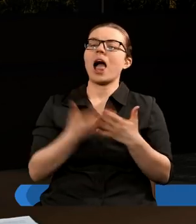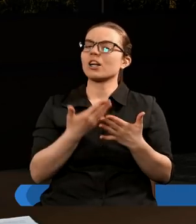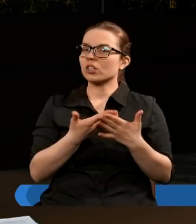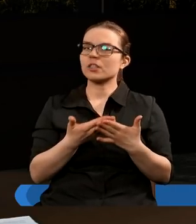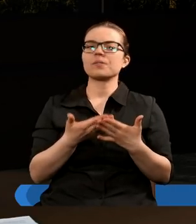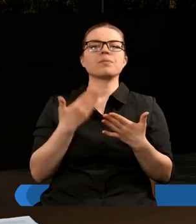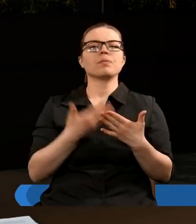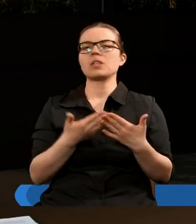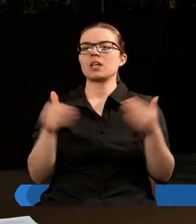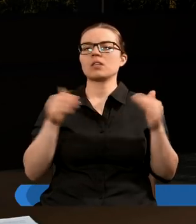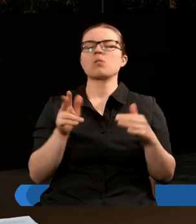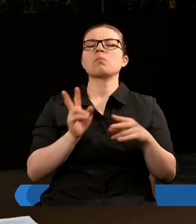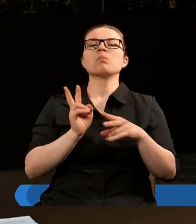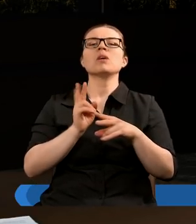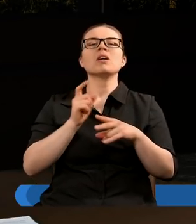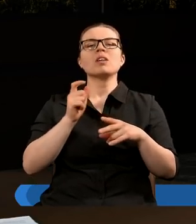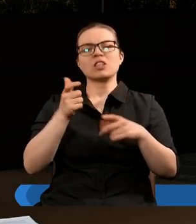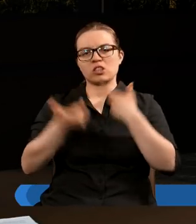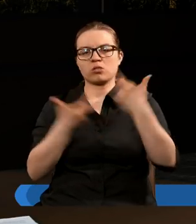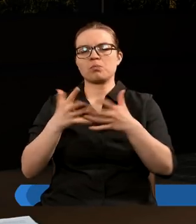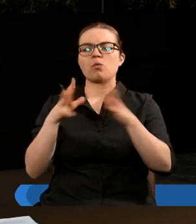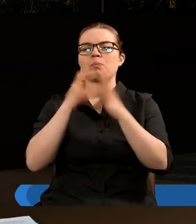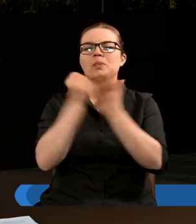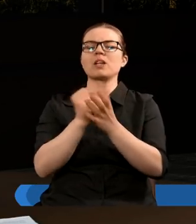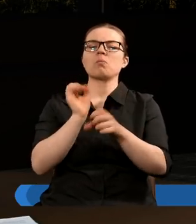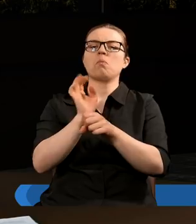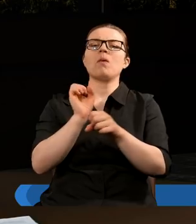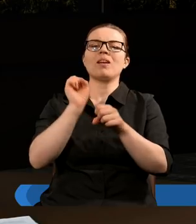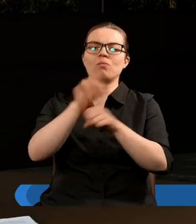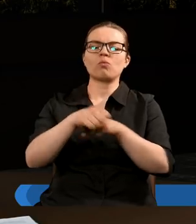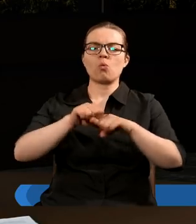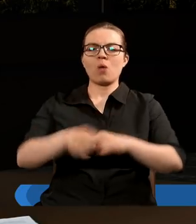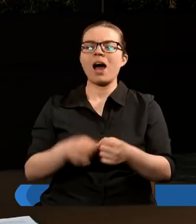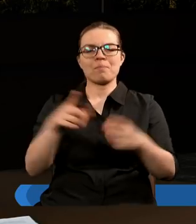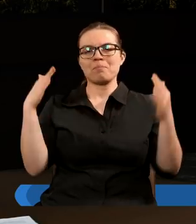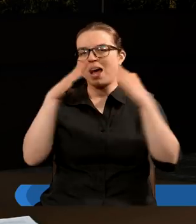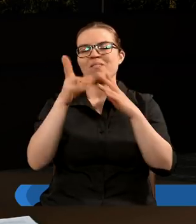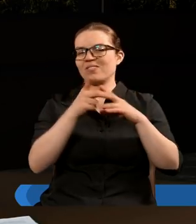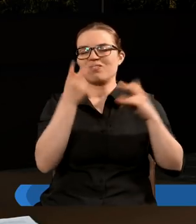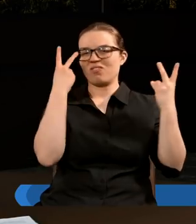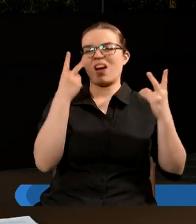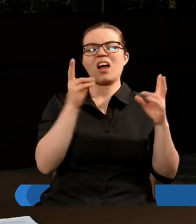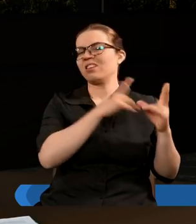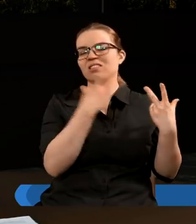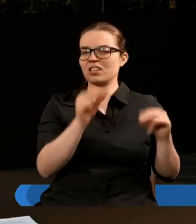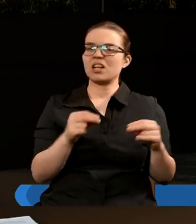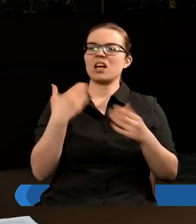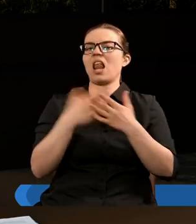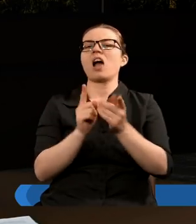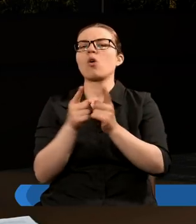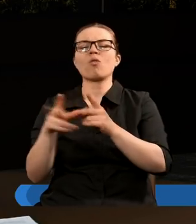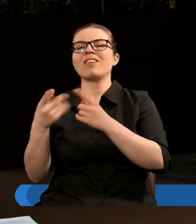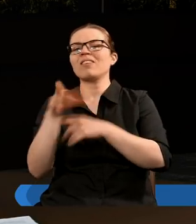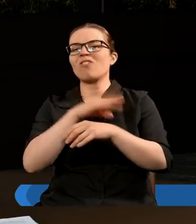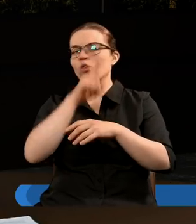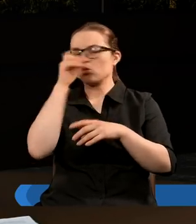nie można przestępować Bożych przykazań, wyliczą grzechy Babilonu, wyliczą grzechy papiestwa, dlaczego oszukiwali i zwłodzili ludzi.